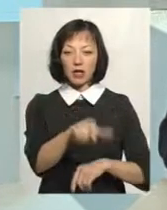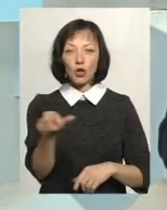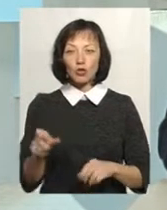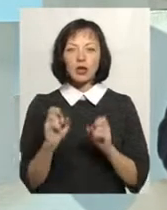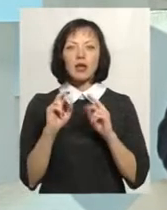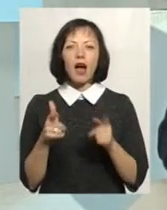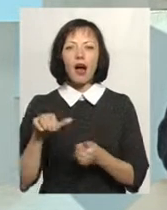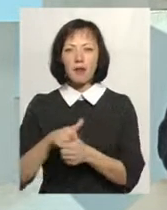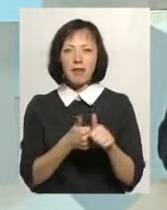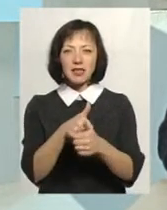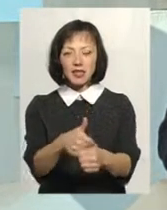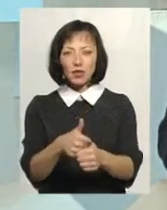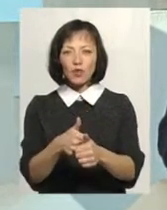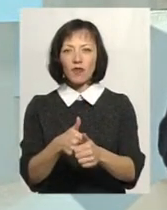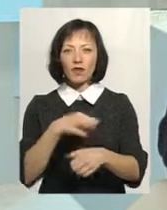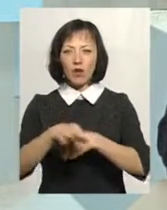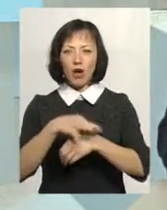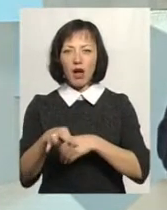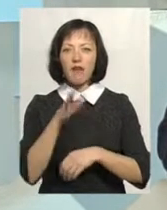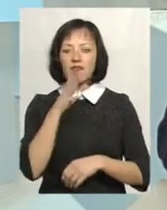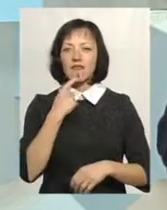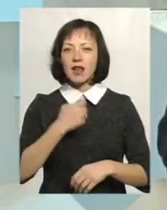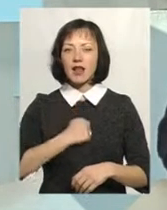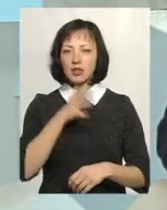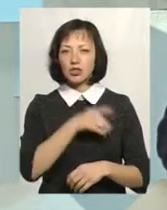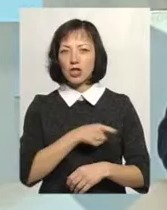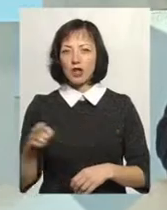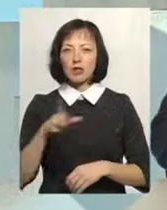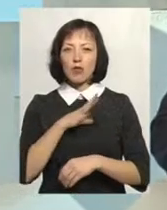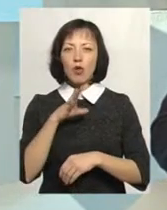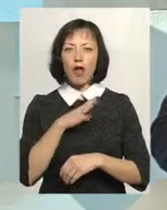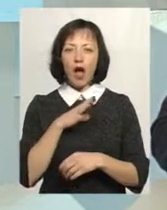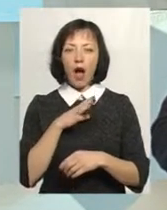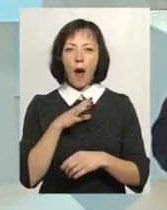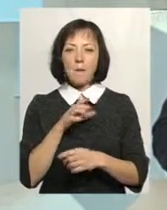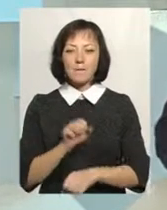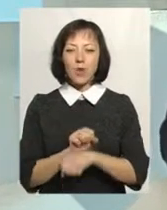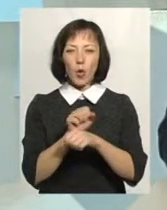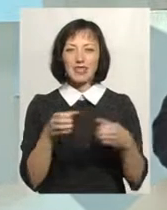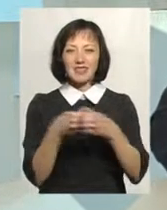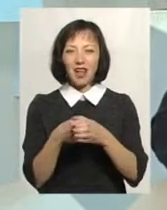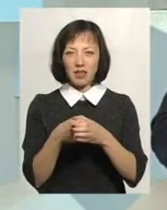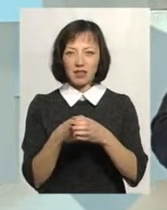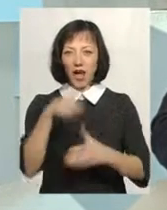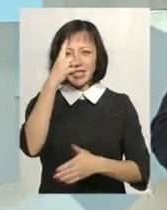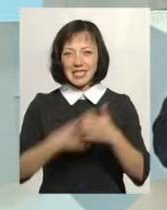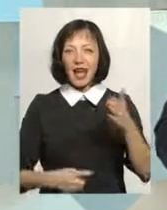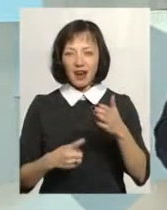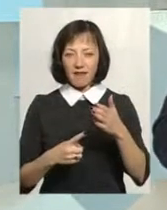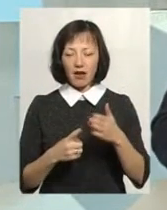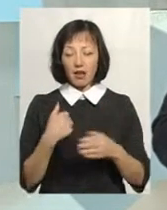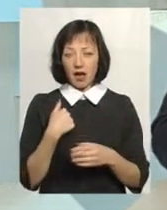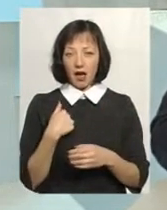переслідуваною в радянський час була саме Євангельська протестантська церква в Україні. Я сам є